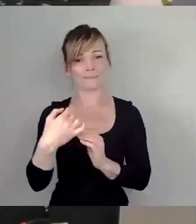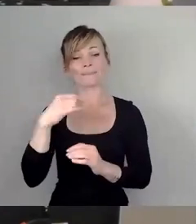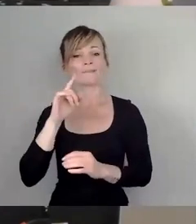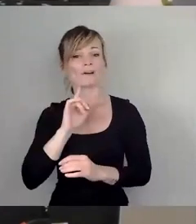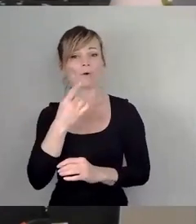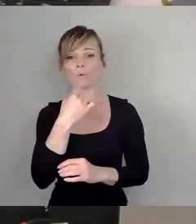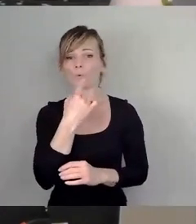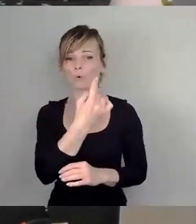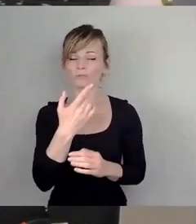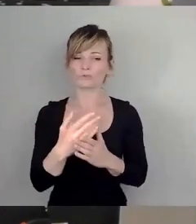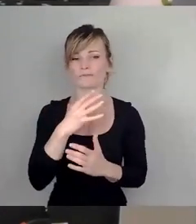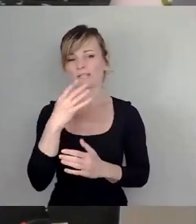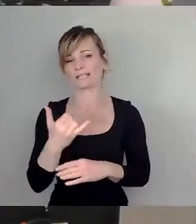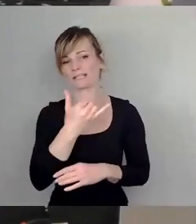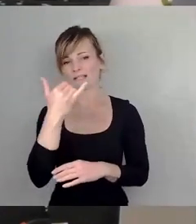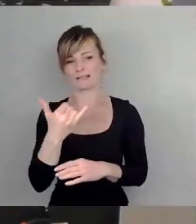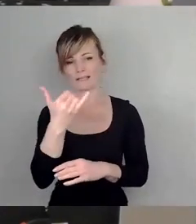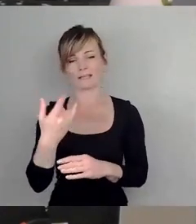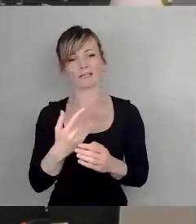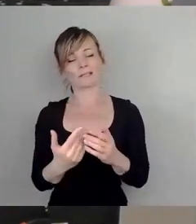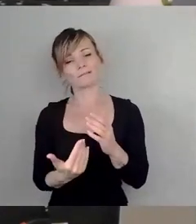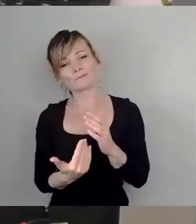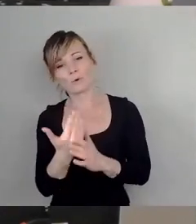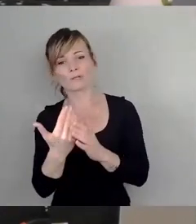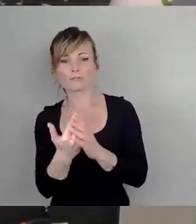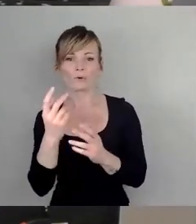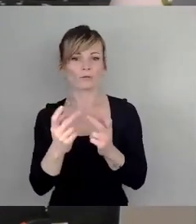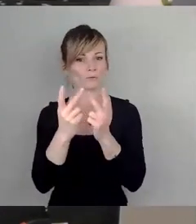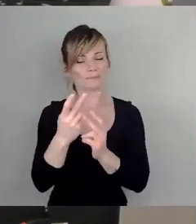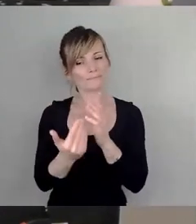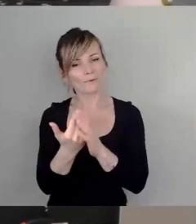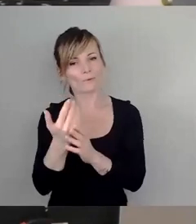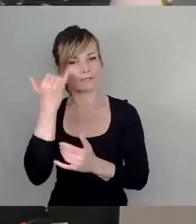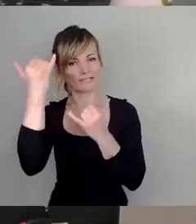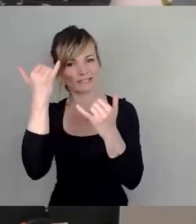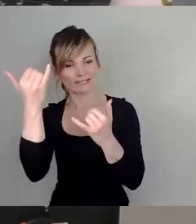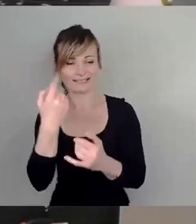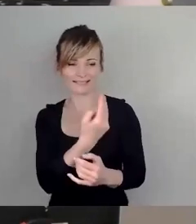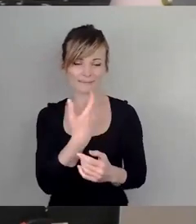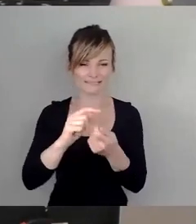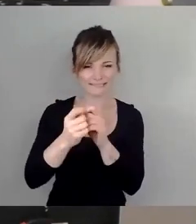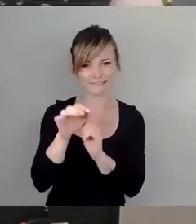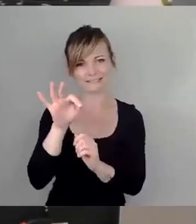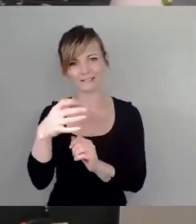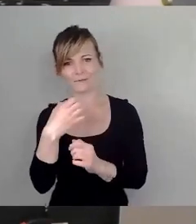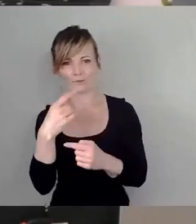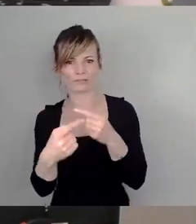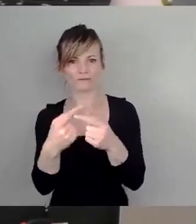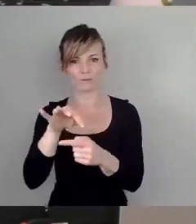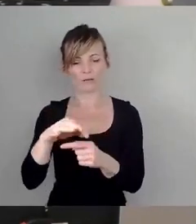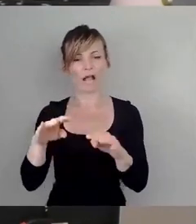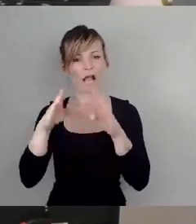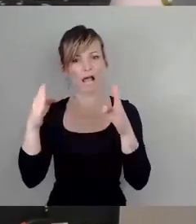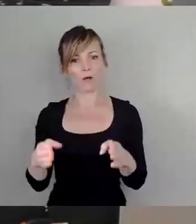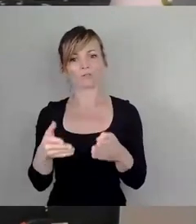und mit ganz vielen tollen Ideen und neuen Konzepten das Haus als ein offenes Haus für alle zu entwickeln. Mit neuen künstlerischen